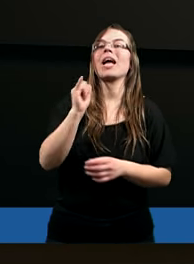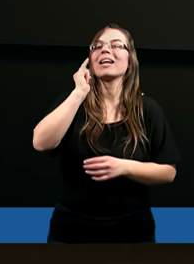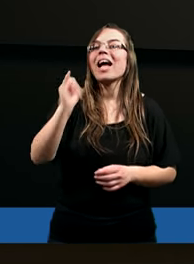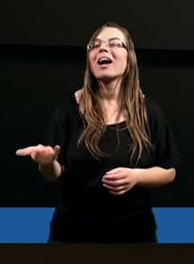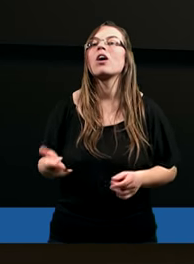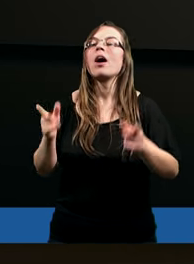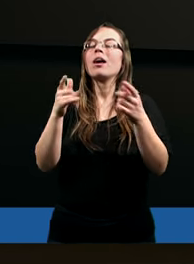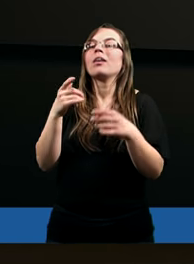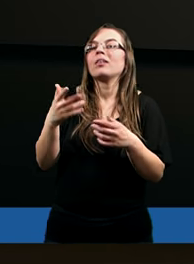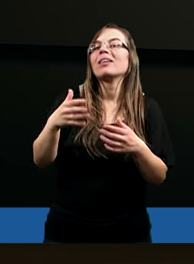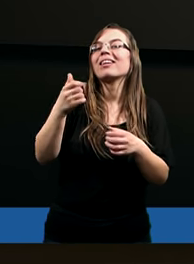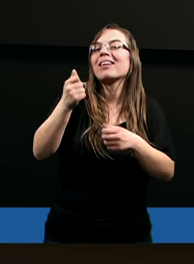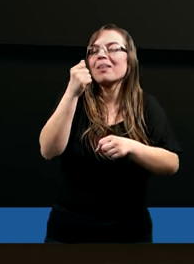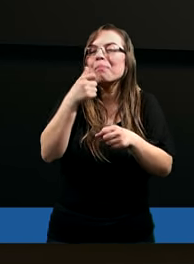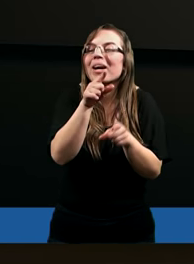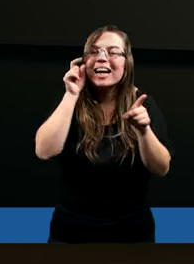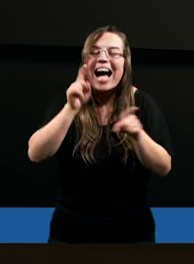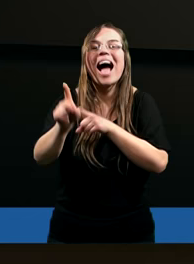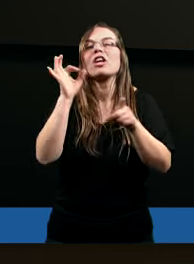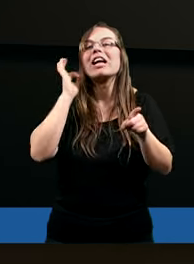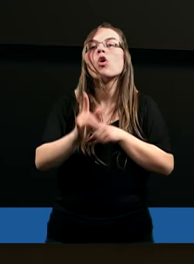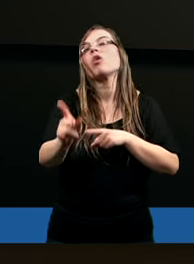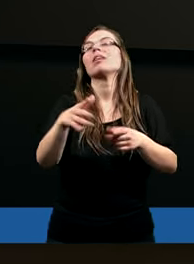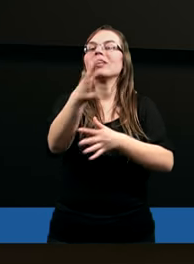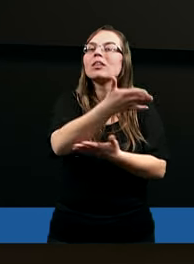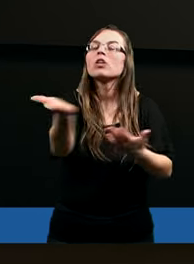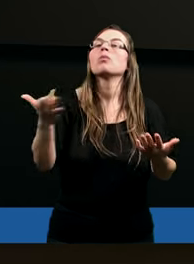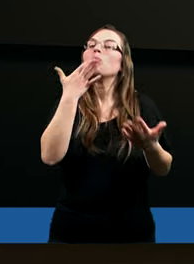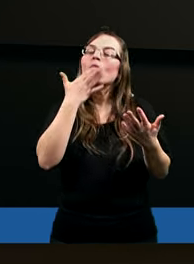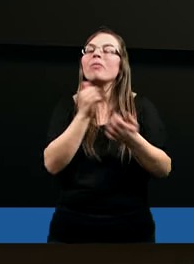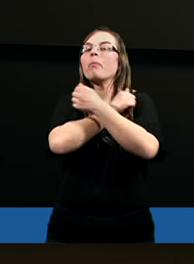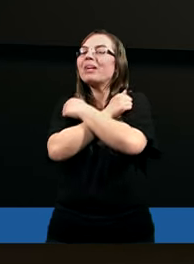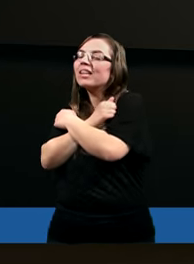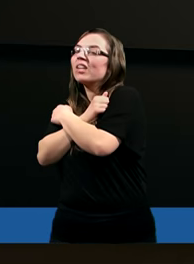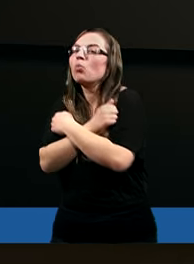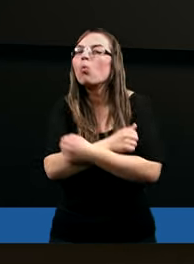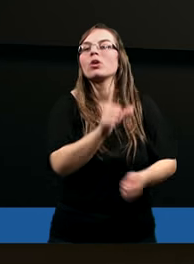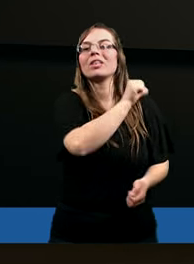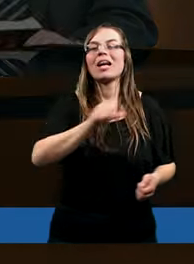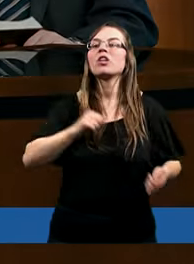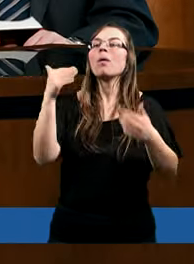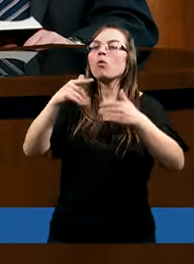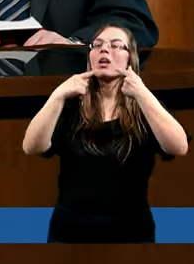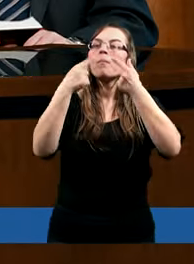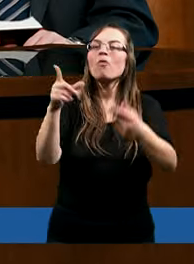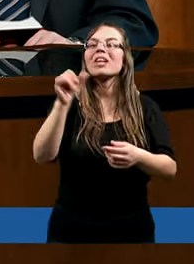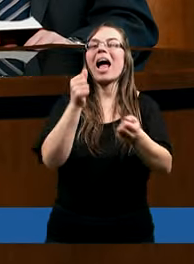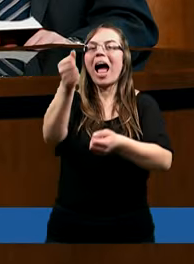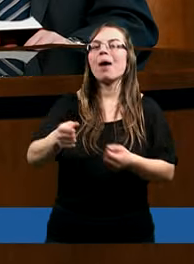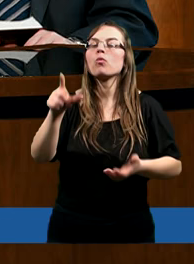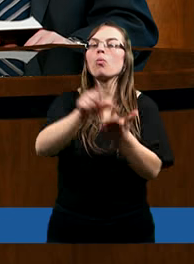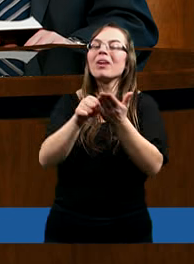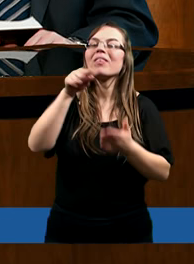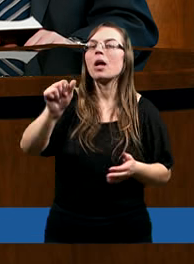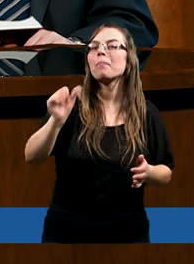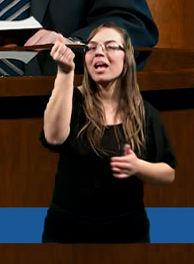jako bracia, współwierzący miłujcie się. Można by powiedzieć, że apostoł Piotr